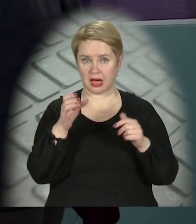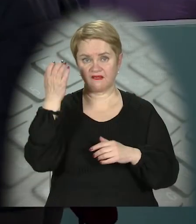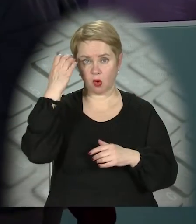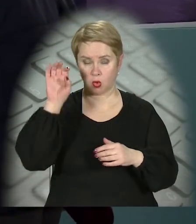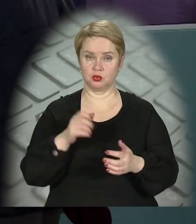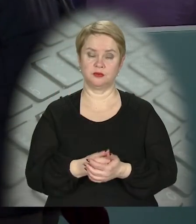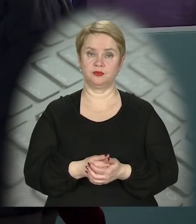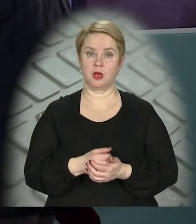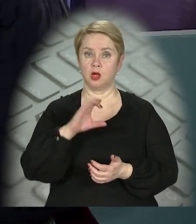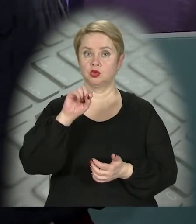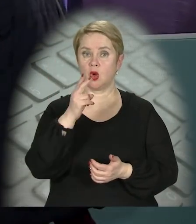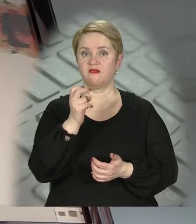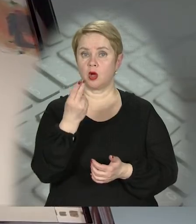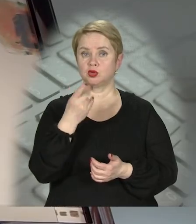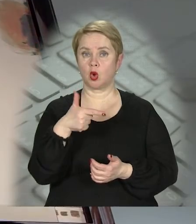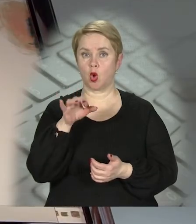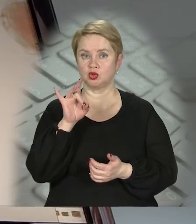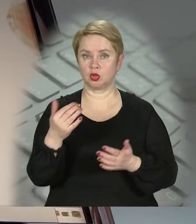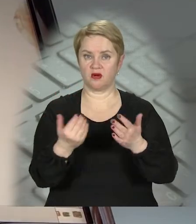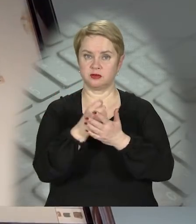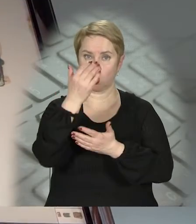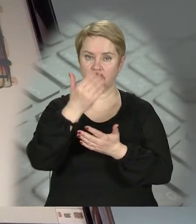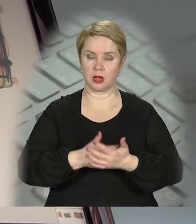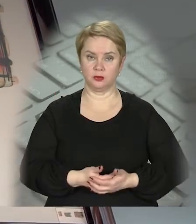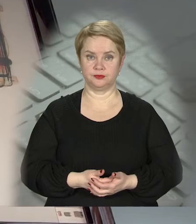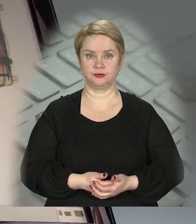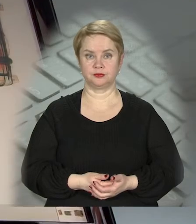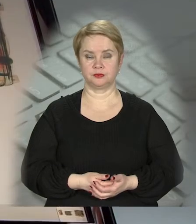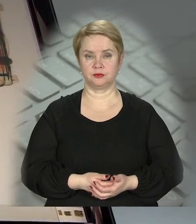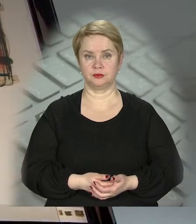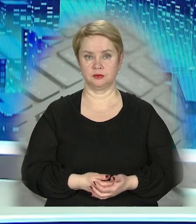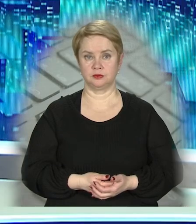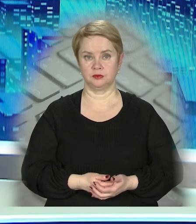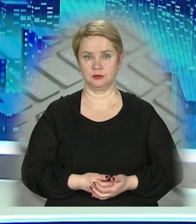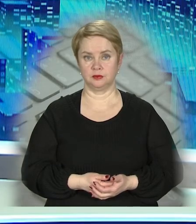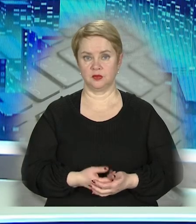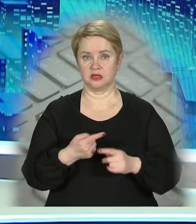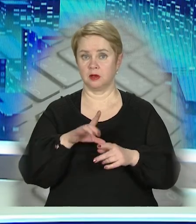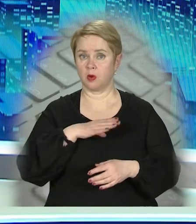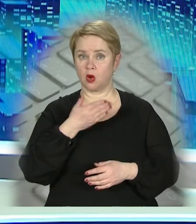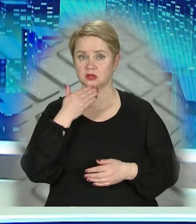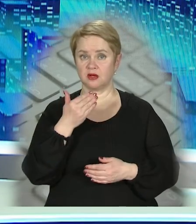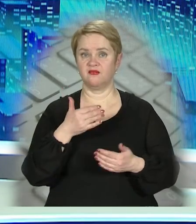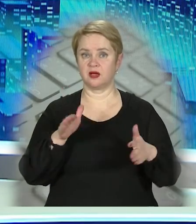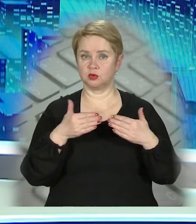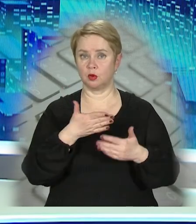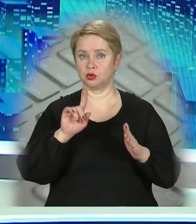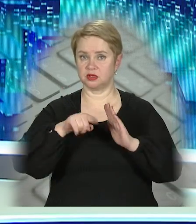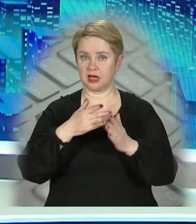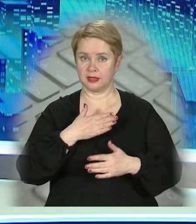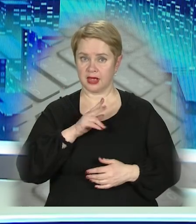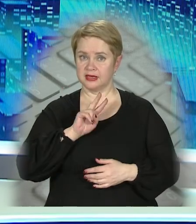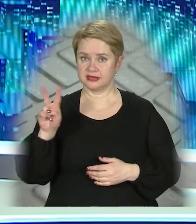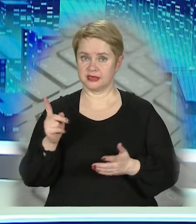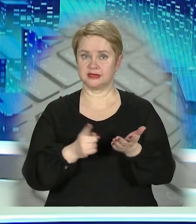Кривого Рогу. Софія Куценко, Сергій Гончар, новини 11 каналу. Це був останній сюжет випуску. Більше дізнавайтесь